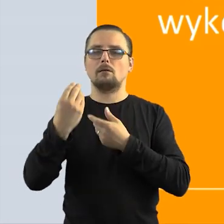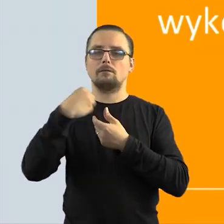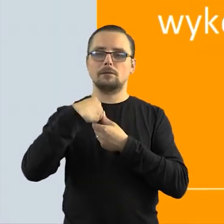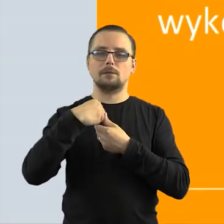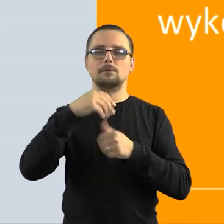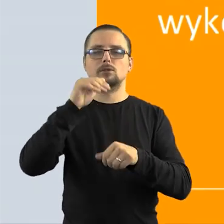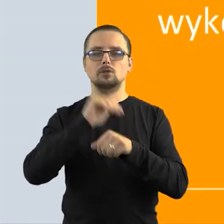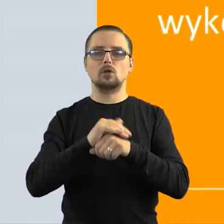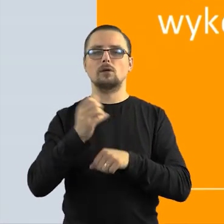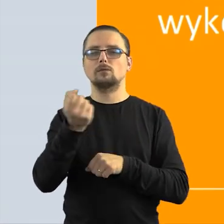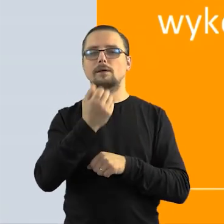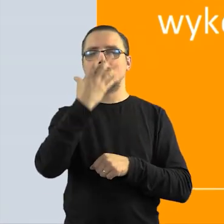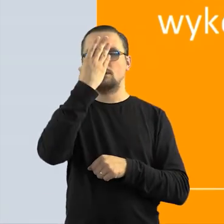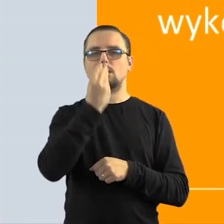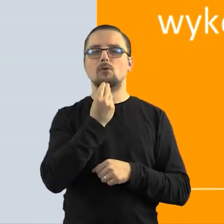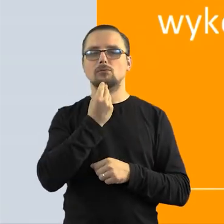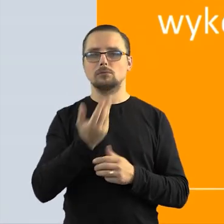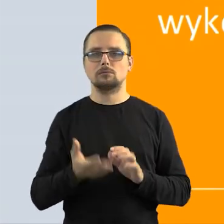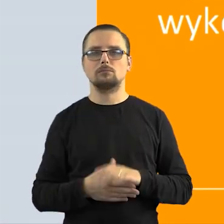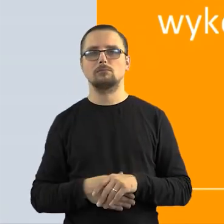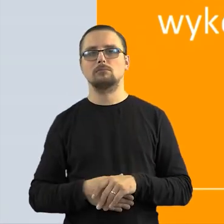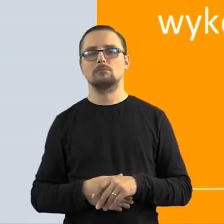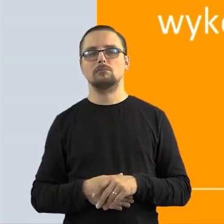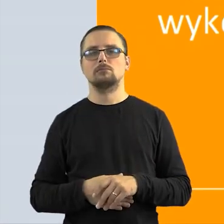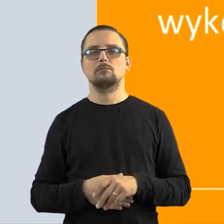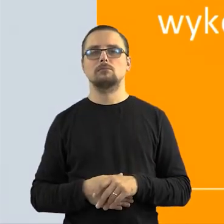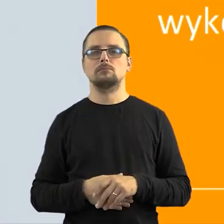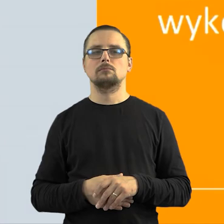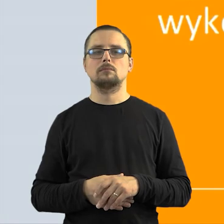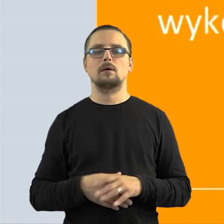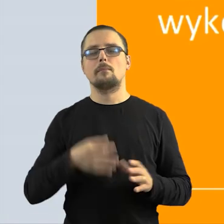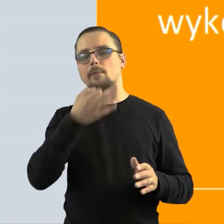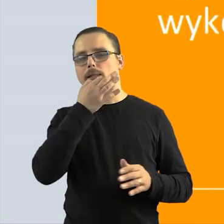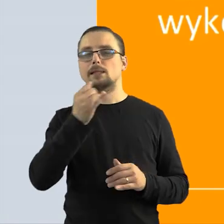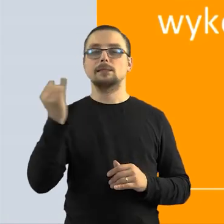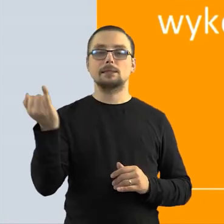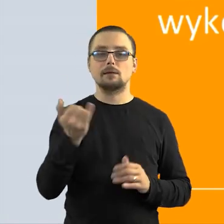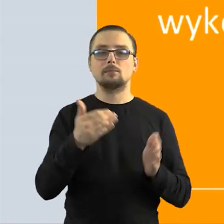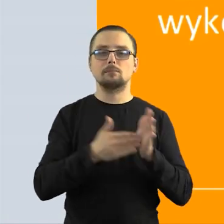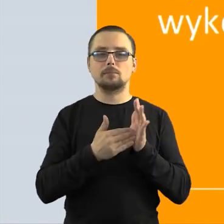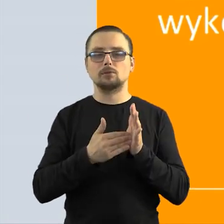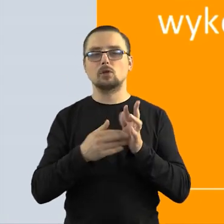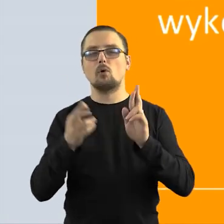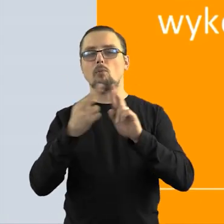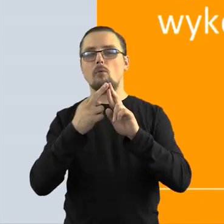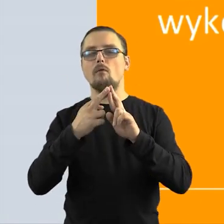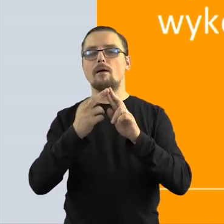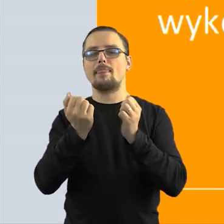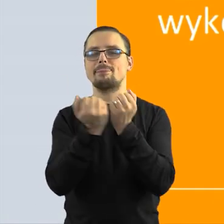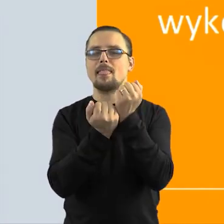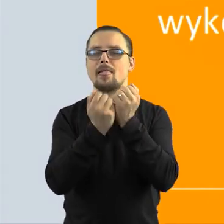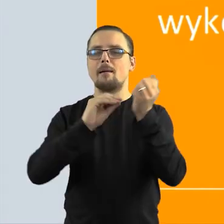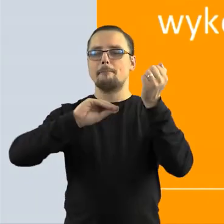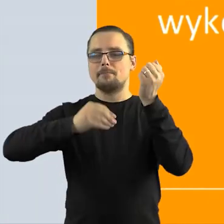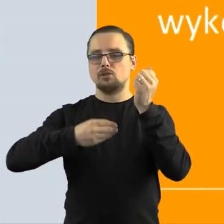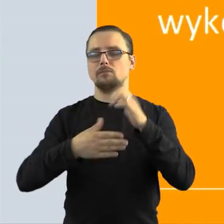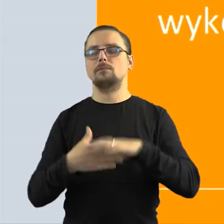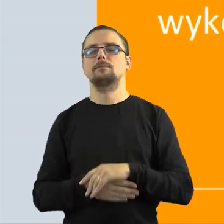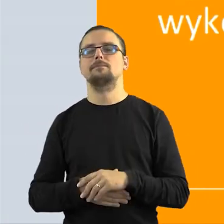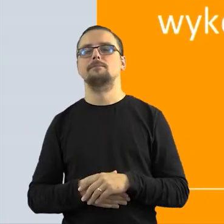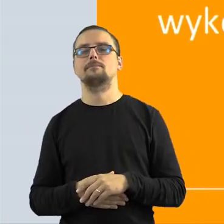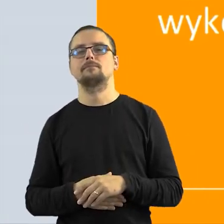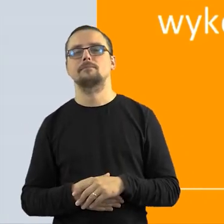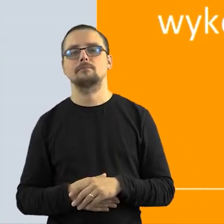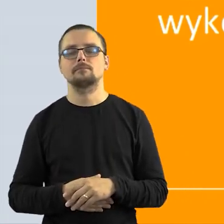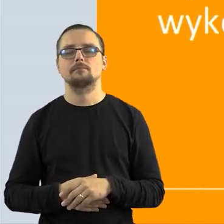Kolejną rzeczą to jest spotkania online, a zgoda na wykorzystywanie wizerunku. Czy zawsze trzeba, tutaj padło takie pytanie, że zawsze